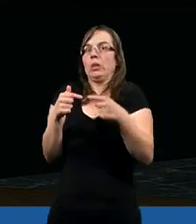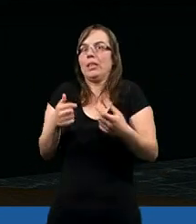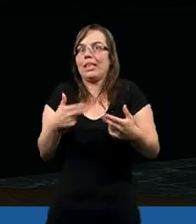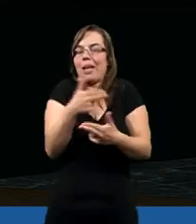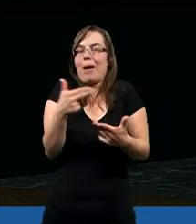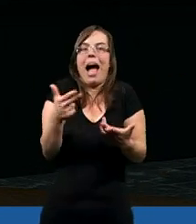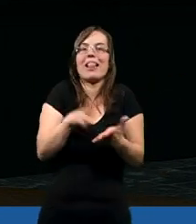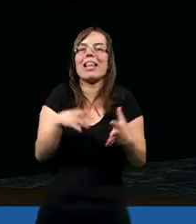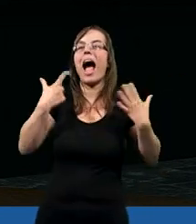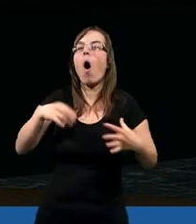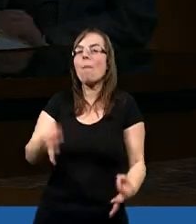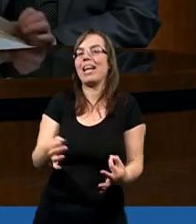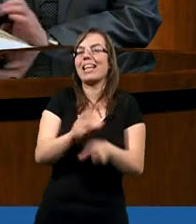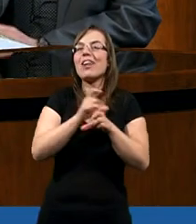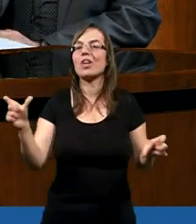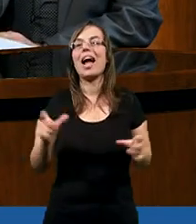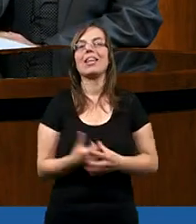tematy na obecne czasy.